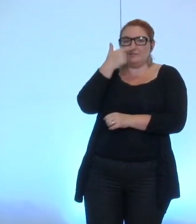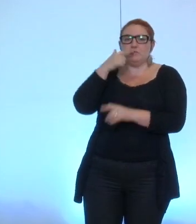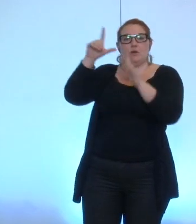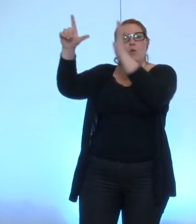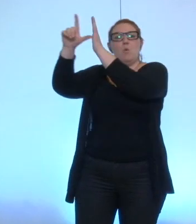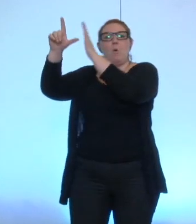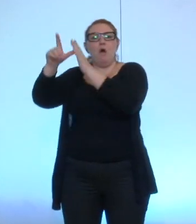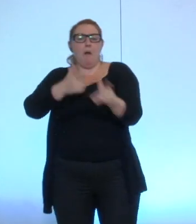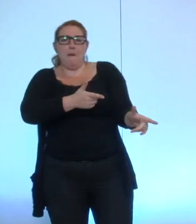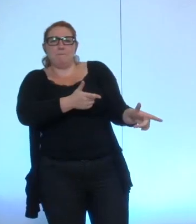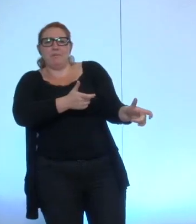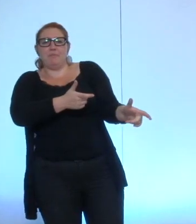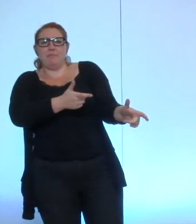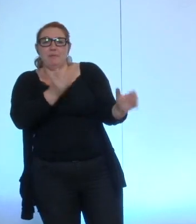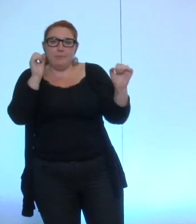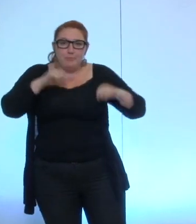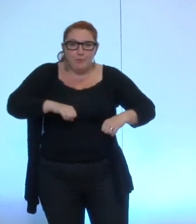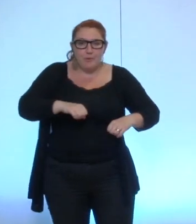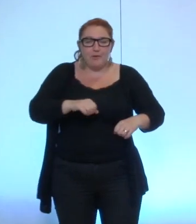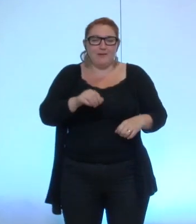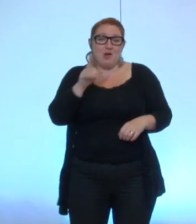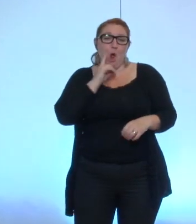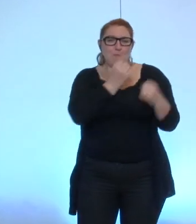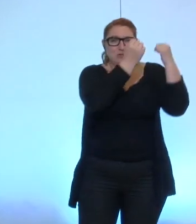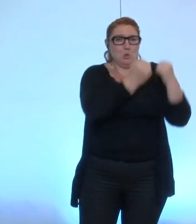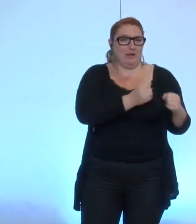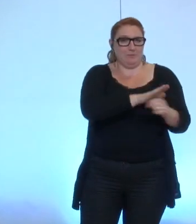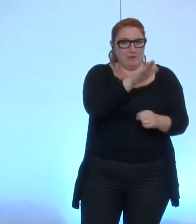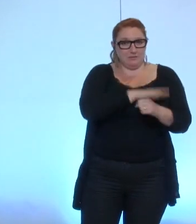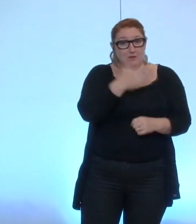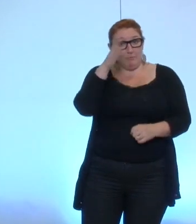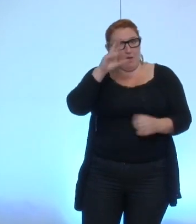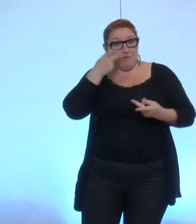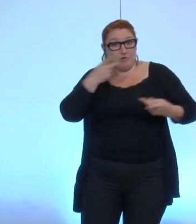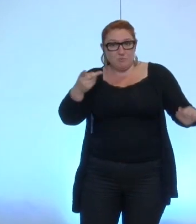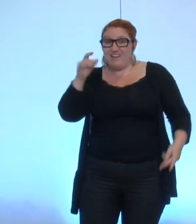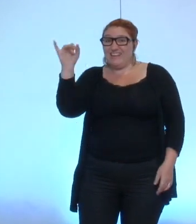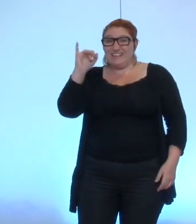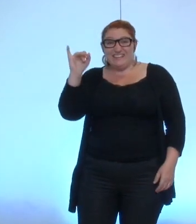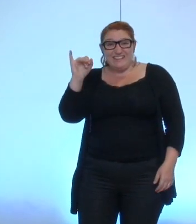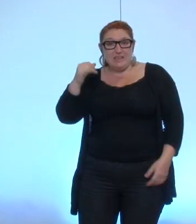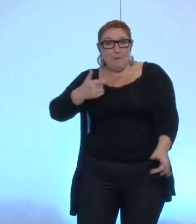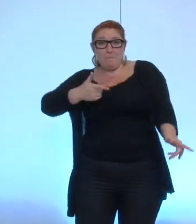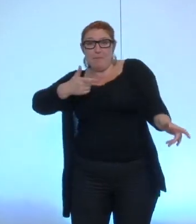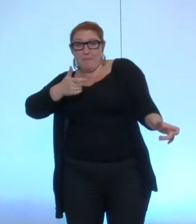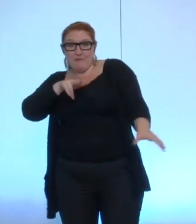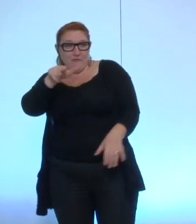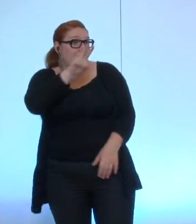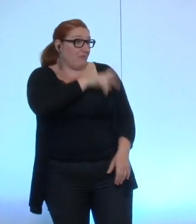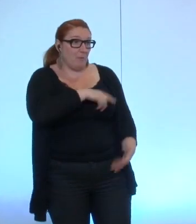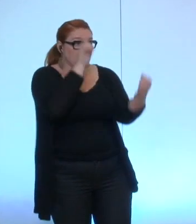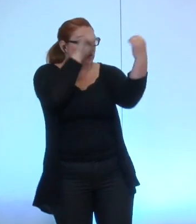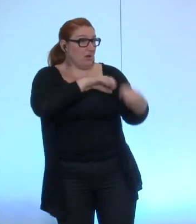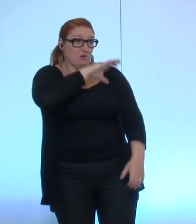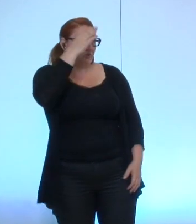attaquable et qu'elle reposait sur du sable mais sincèrement moi j'attends celui qui va attaquer une délibération de ce type là j'étais tout à fait sur votre